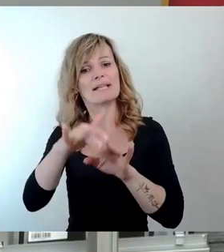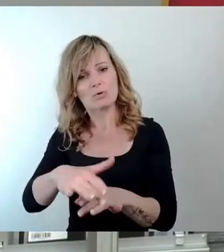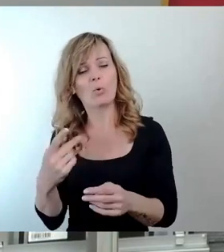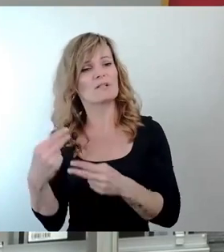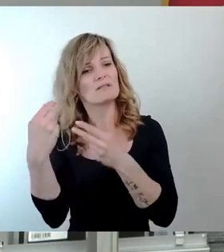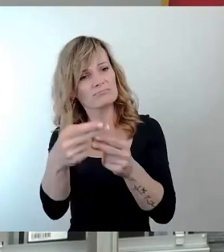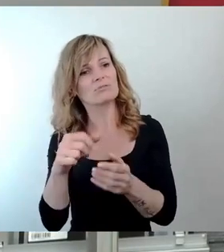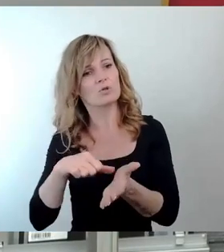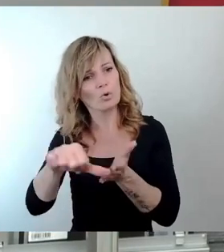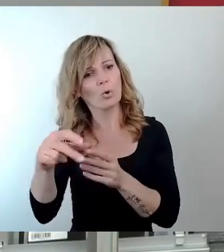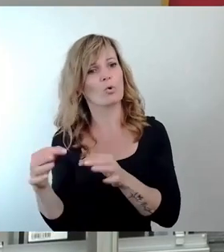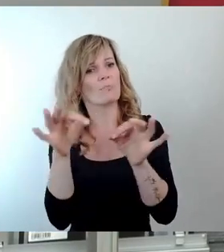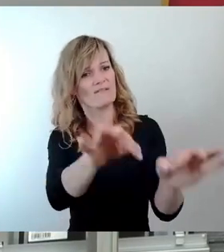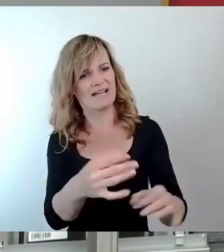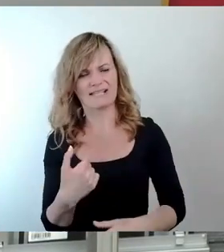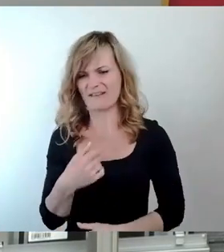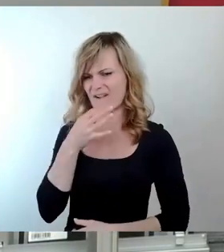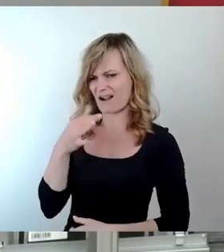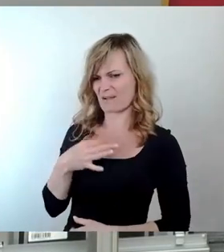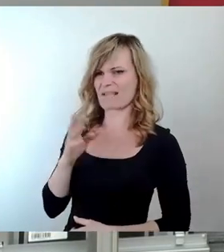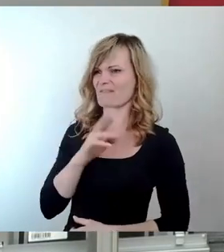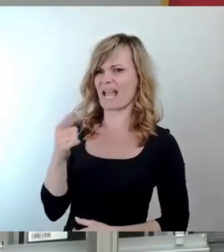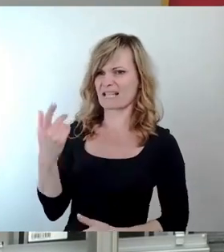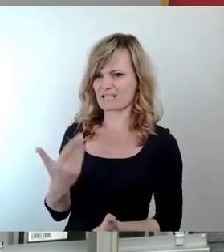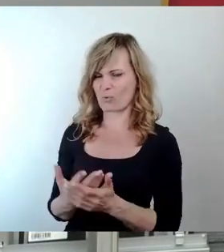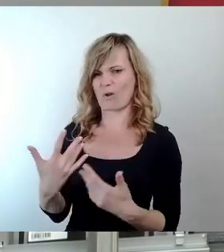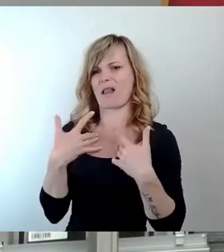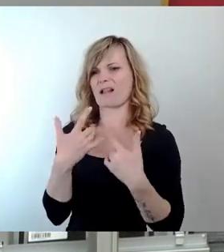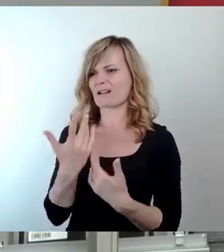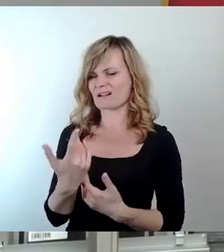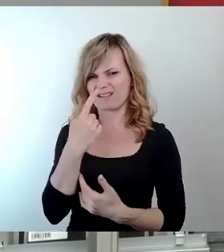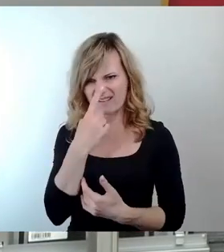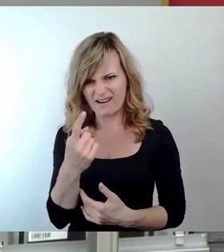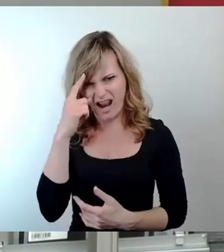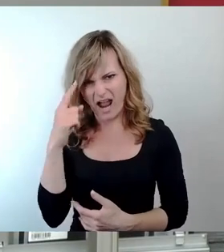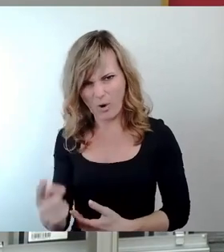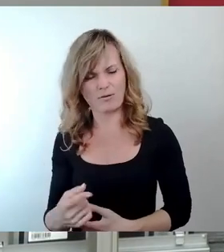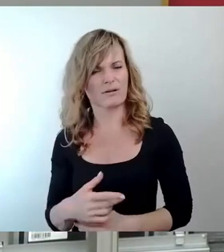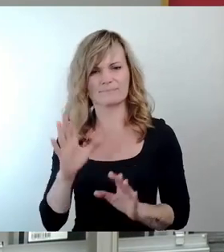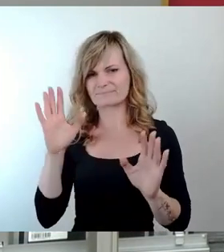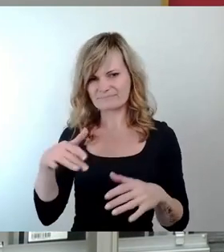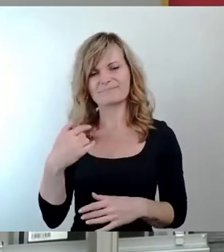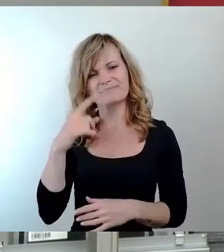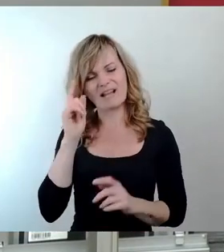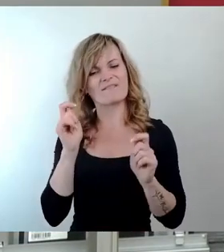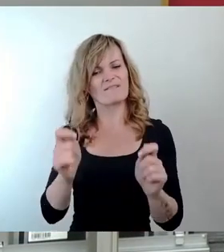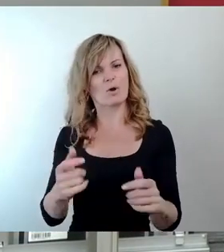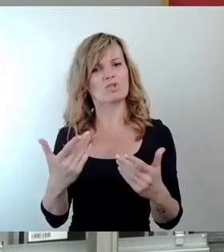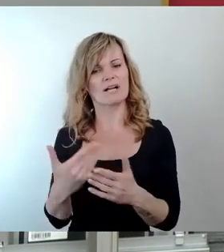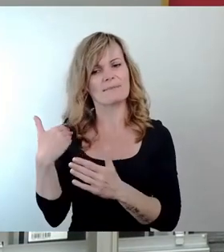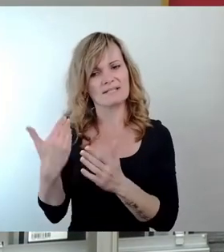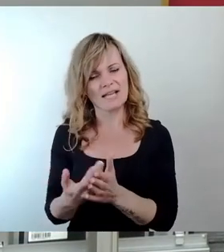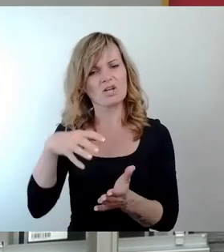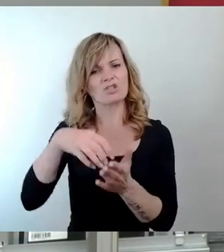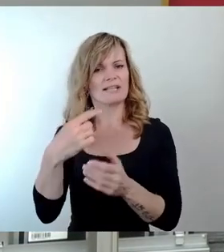hineingefallen sind. Mit unserem Antrag schlagen wir vor, an den bisherigen Stadtentwicklungszielen der Landeshauptstadt Dresden